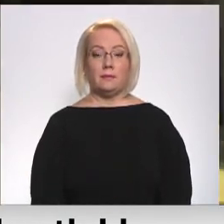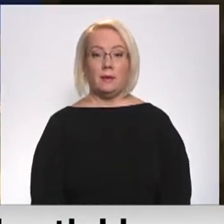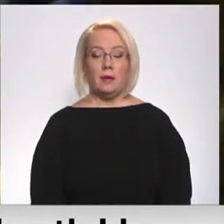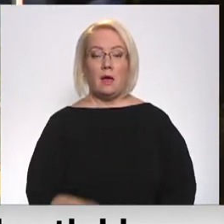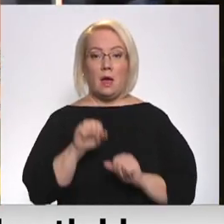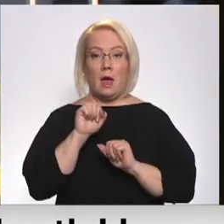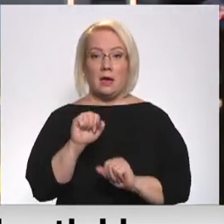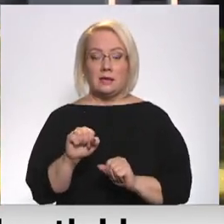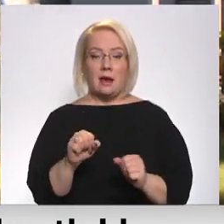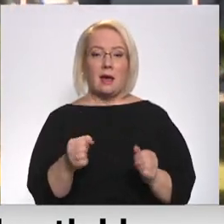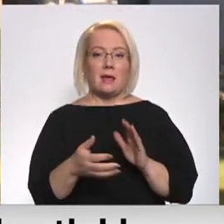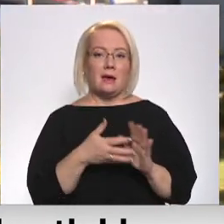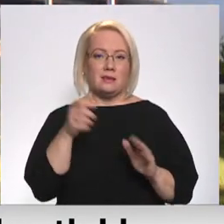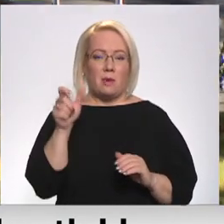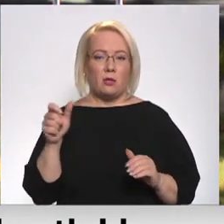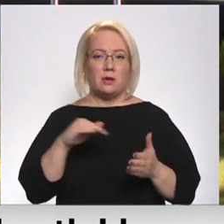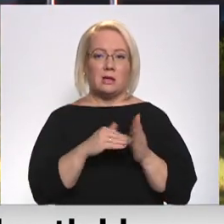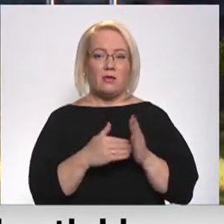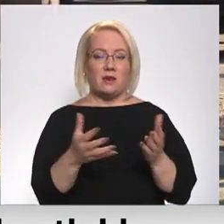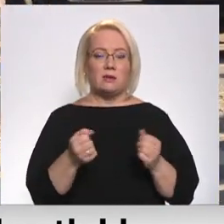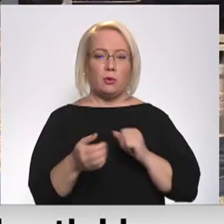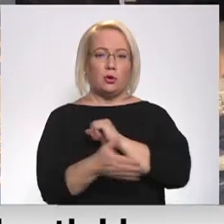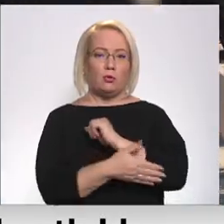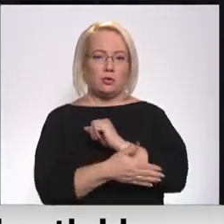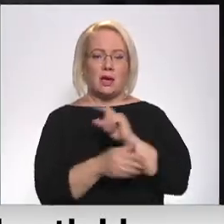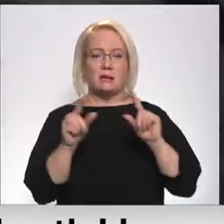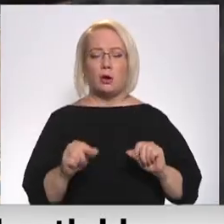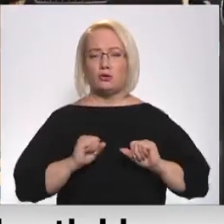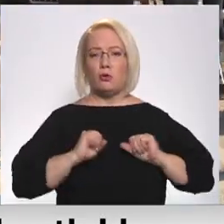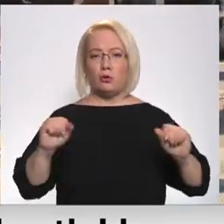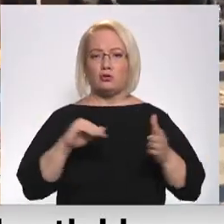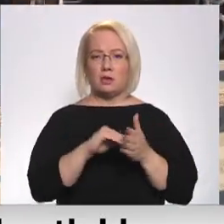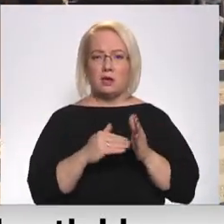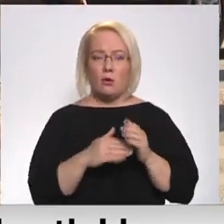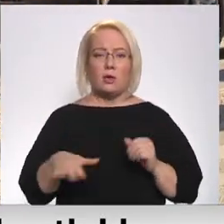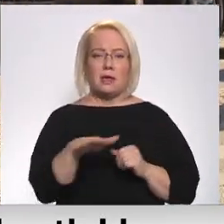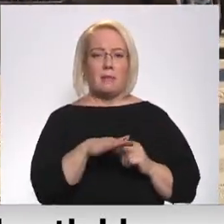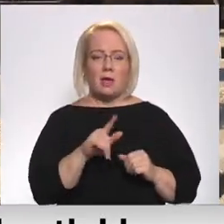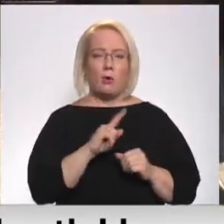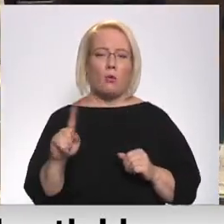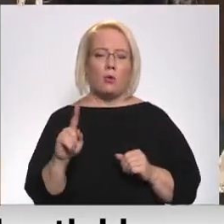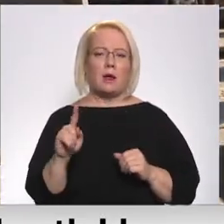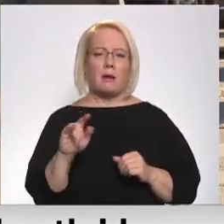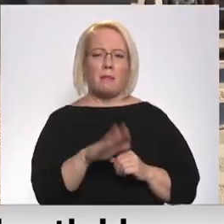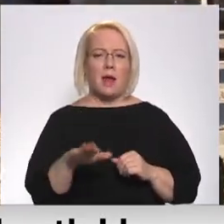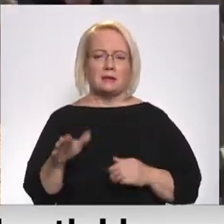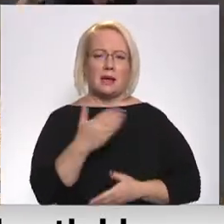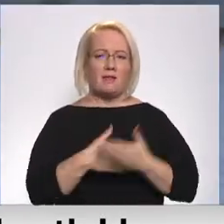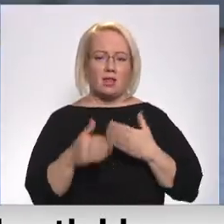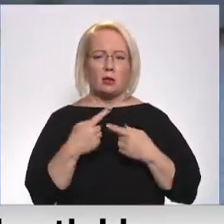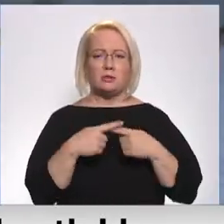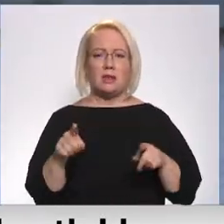Aizsargātā lietotāja statusu var saņemt trūcīgās, maznodrošinātās ģimenes ģimenes, kur aprūpē ir pērds ar invaliditāti un citas